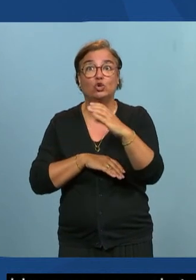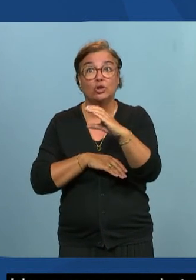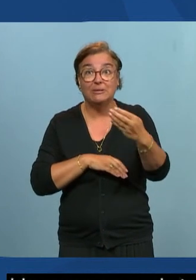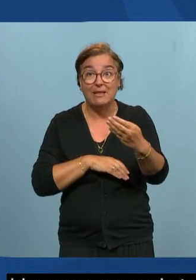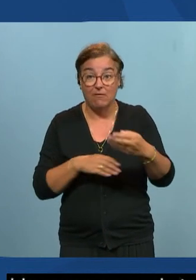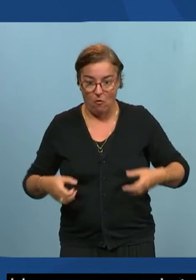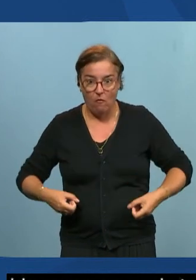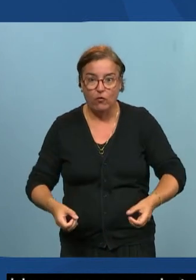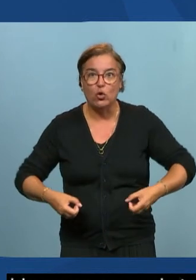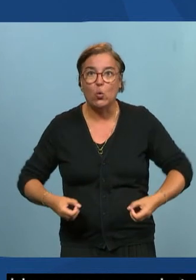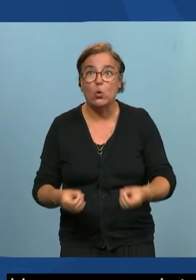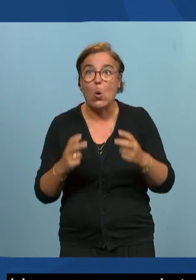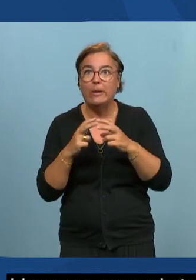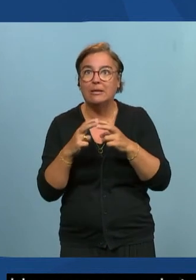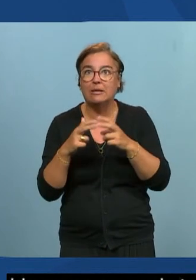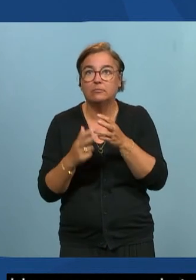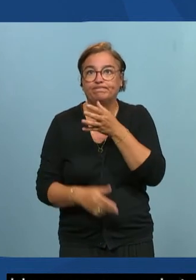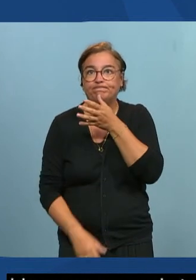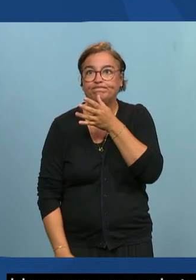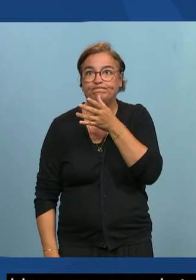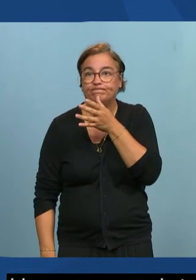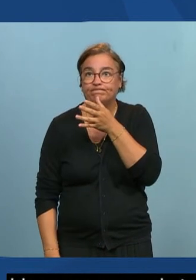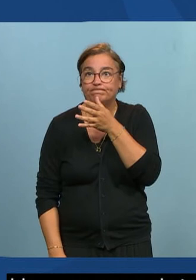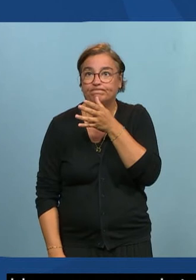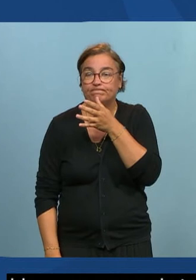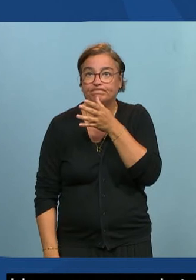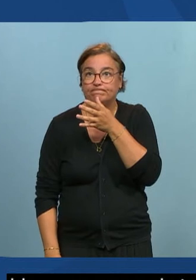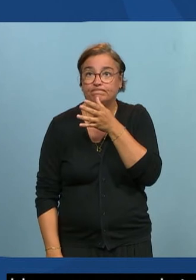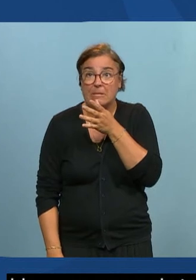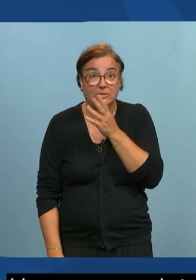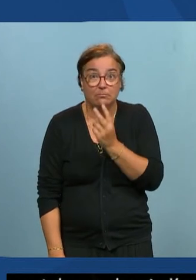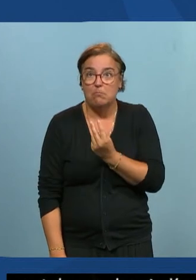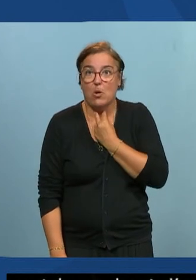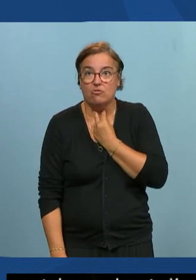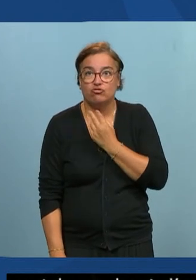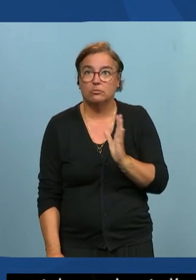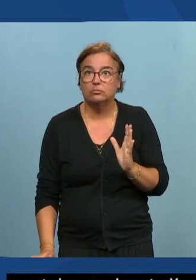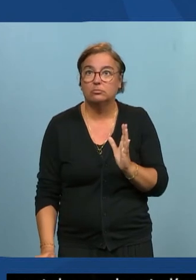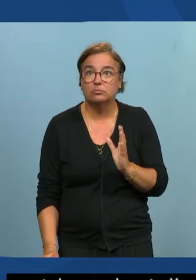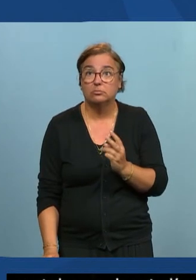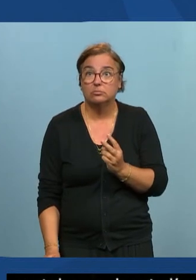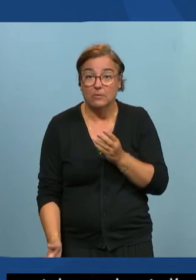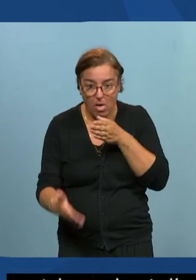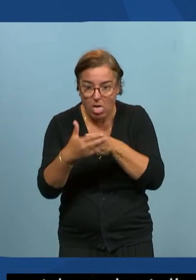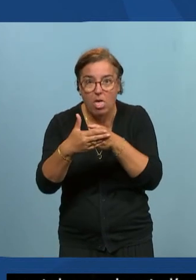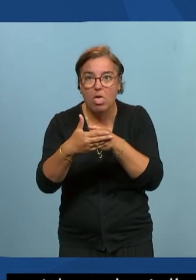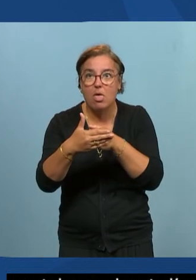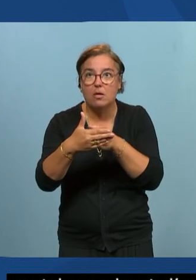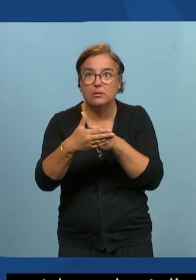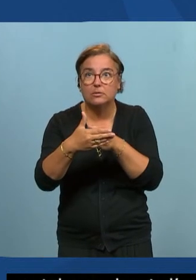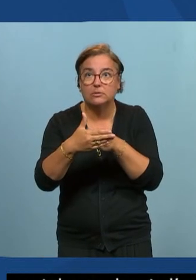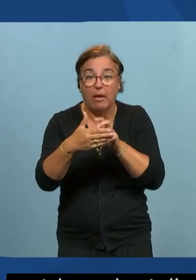roulant électrique ça peut rendre ce passage inaccessible inaccessible ça veut dire que vous ne passez pas